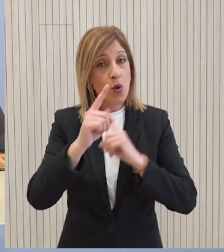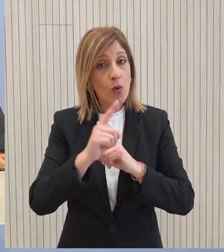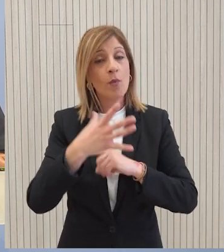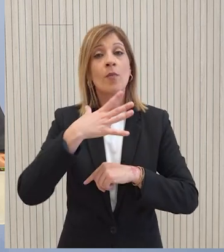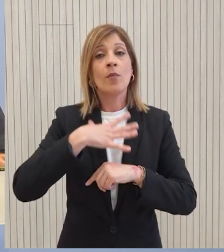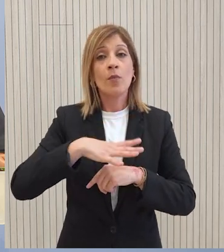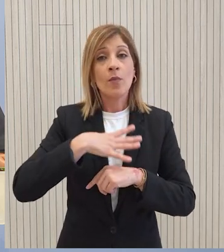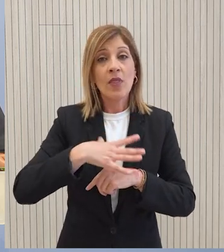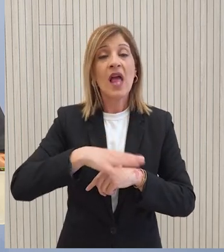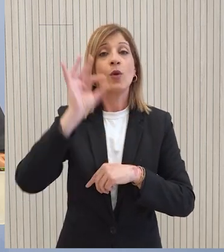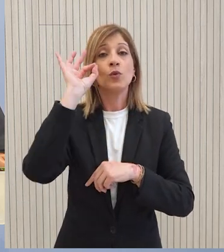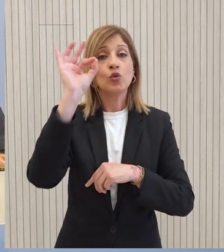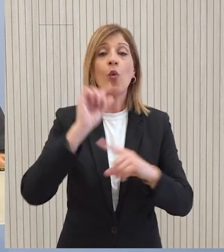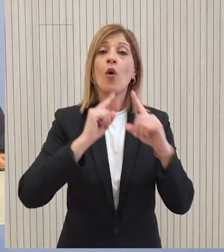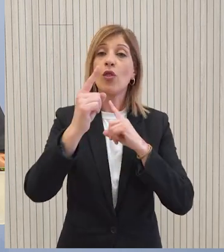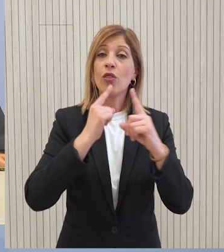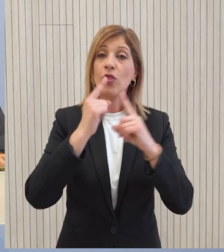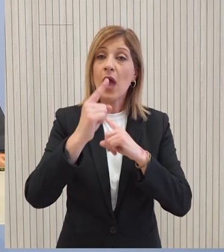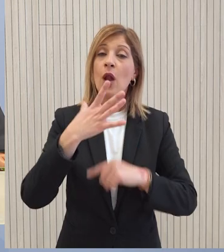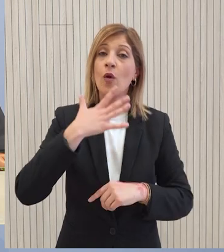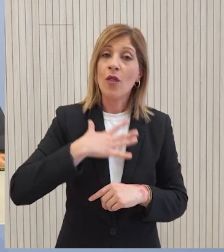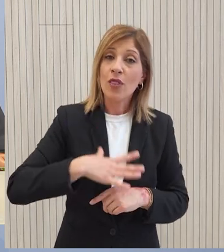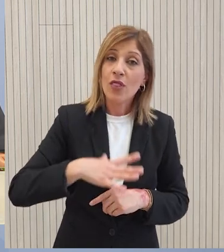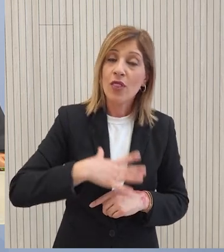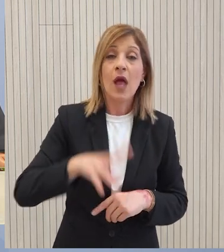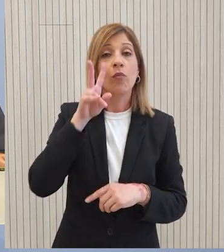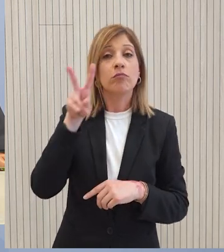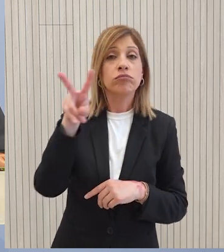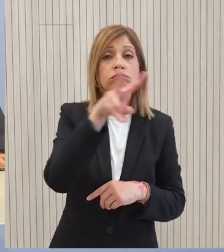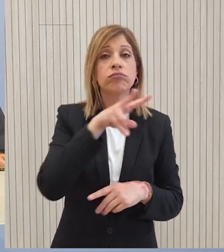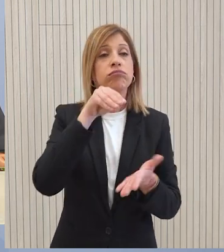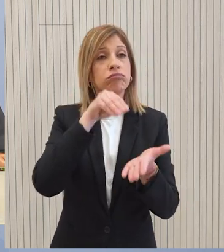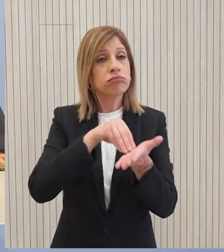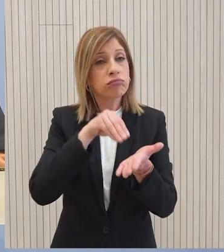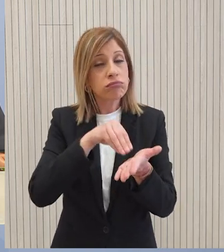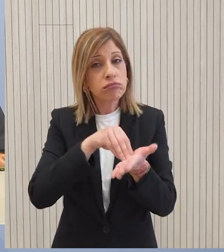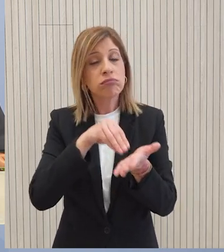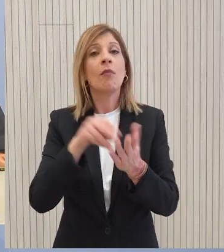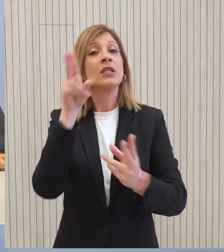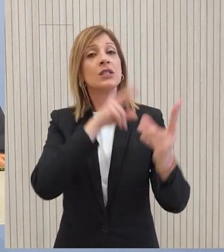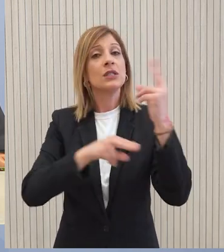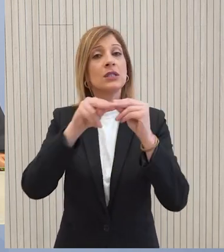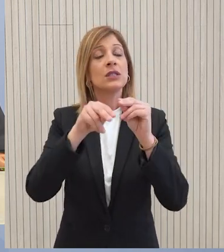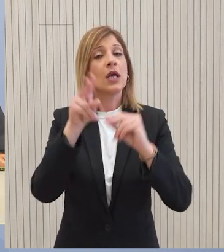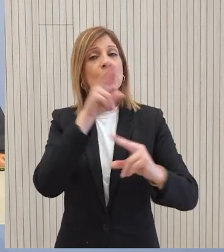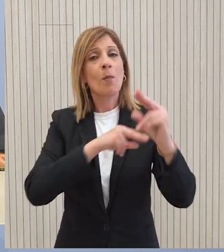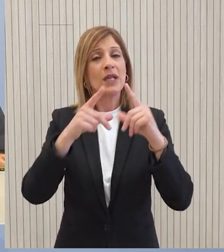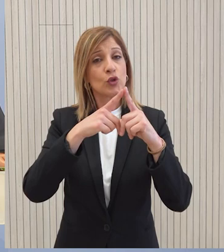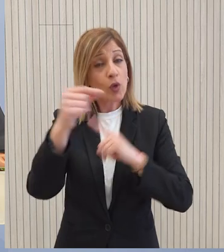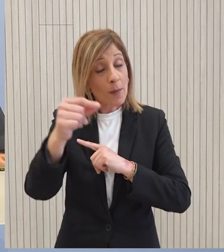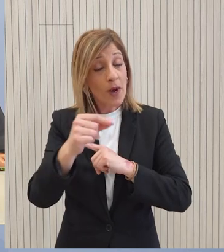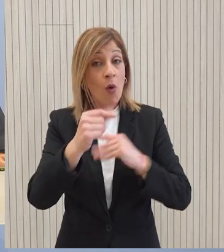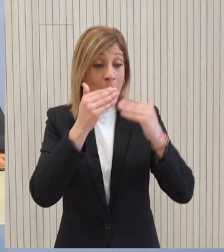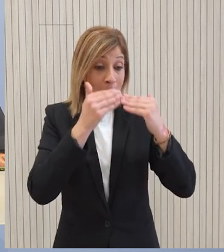αποζητούμε και επιδιώκουμε τον διάλογο επιδιώκουμε την να καθίσουμε ξανά στο τραπέζι των διαπραγματεύσεων εντός του συμφωνημένου πλαισίου που